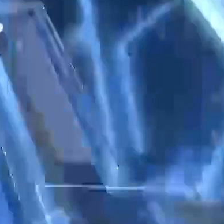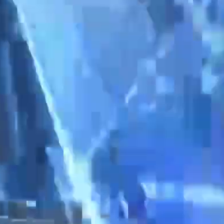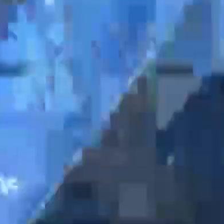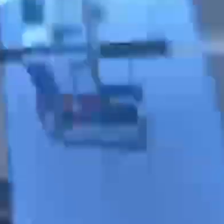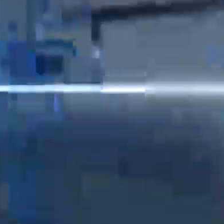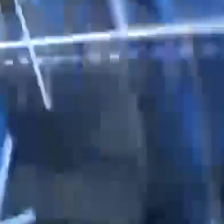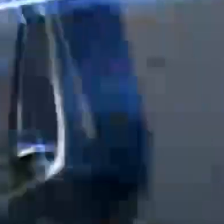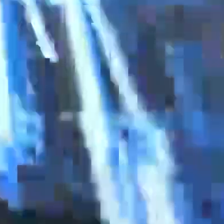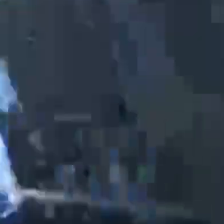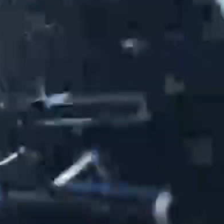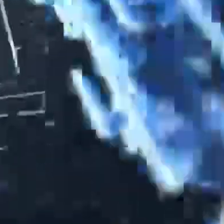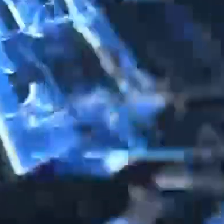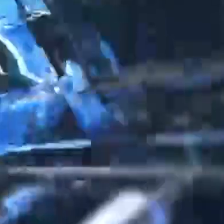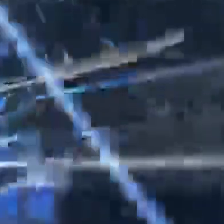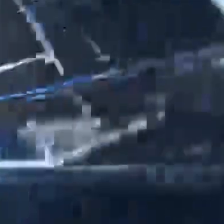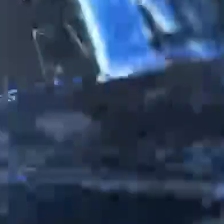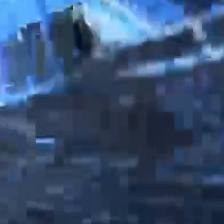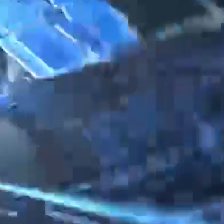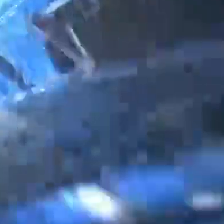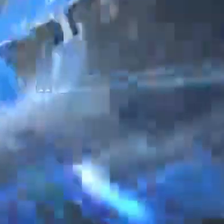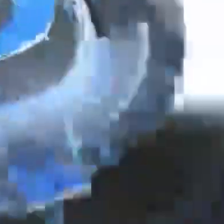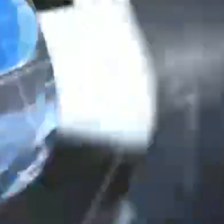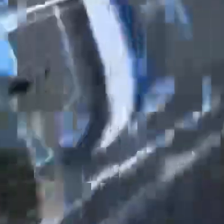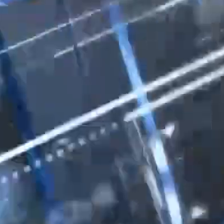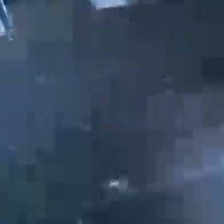.Кулакова